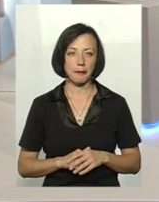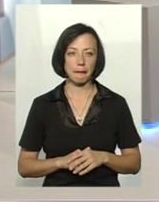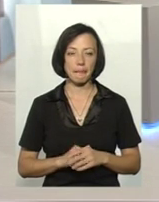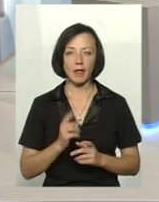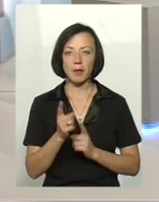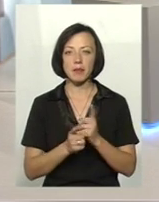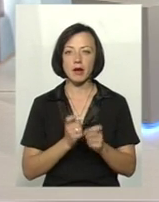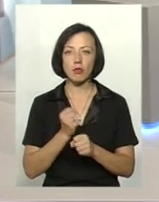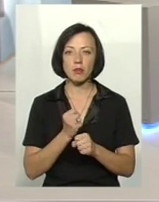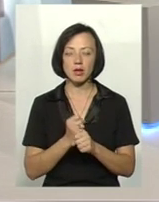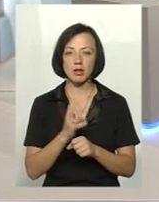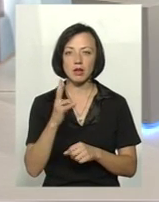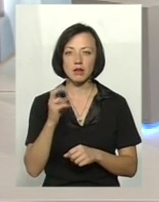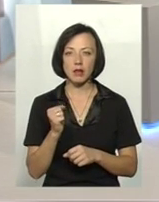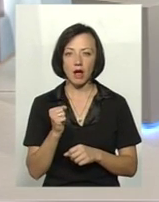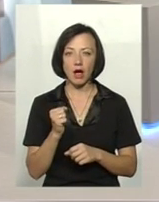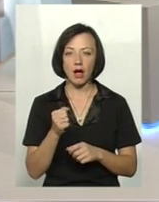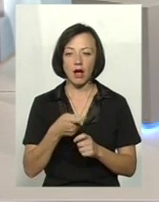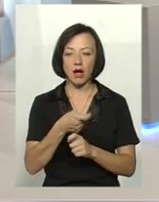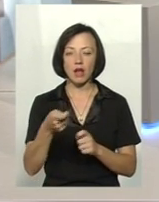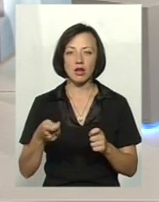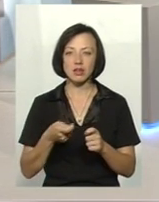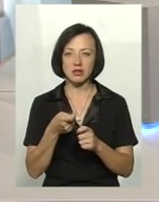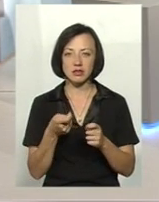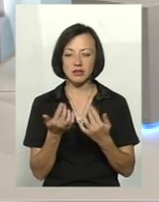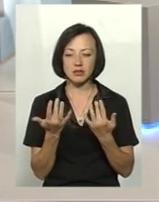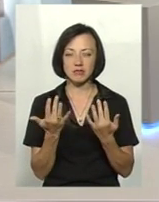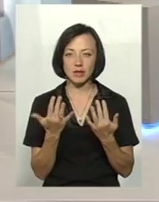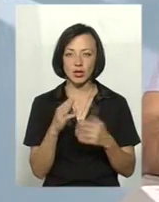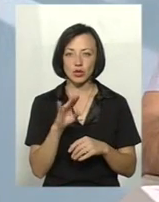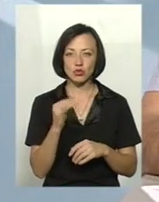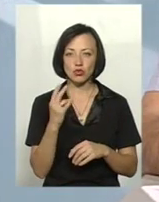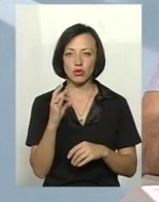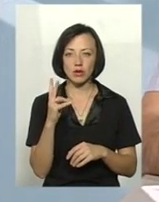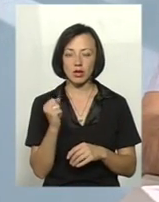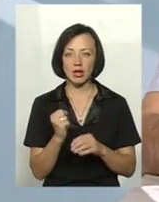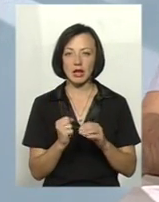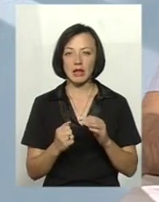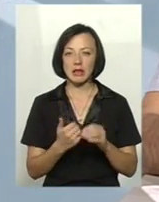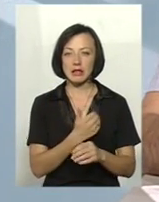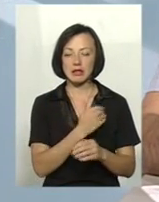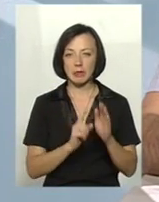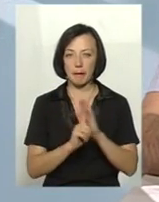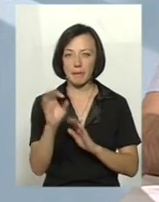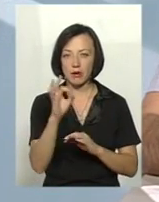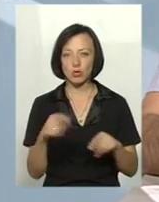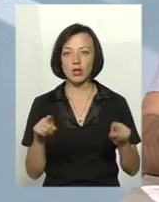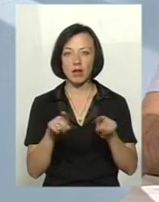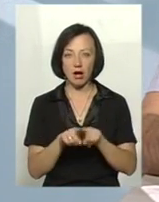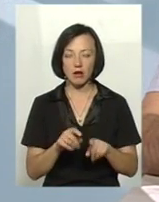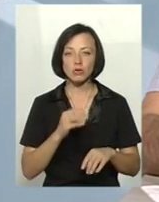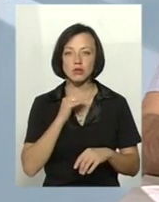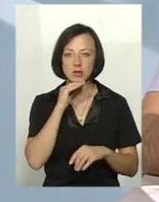Переробити його на тушонки, так скажімо, по-народному. Там температура така, що вона